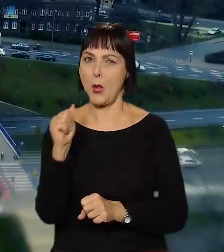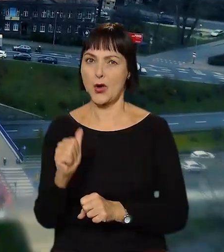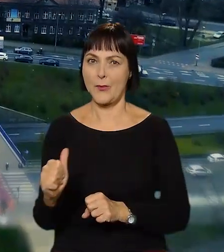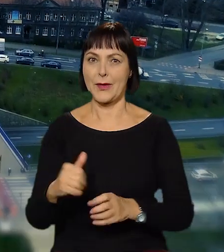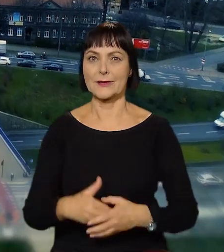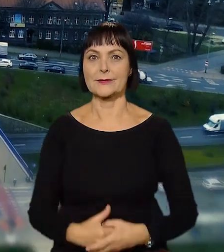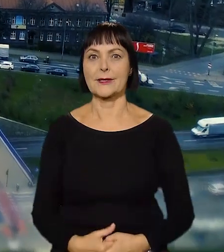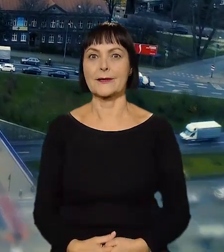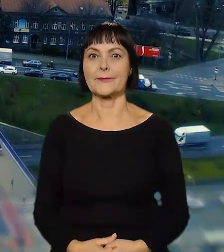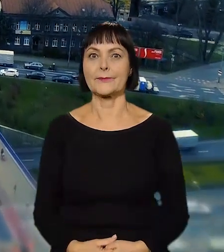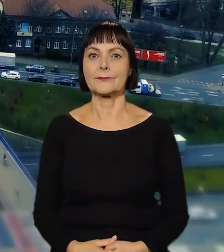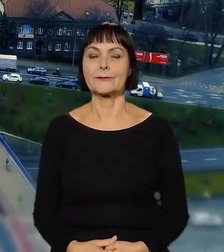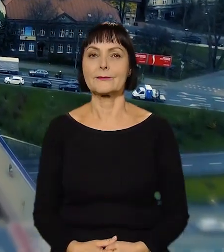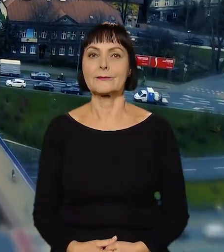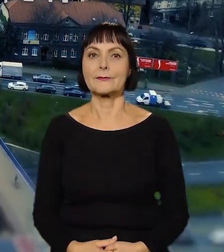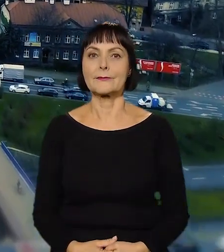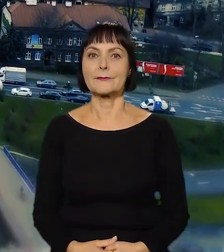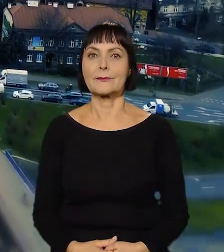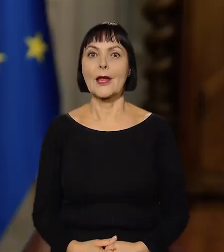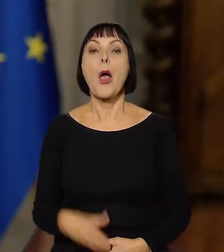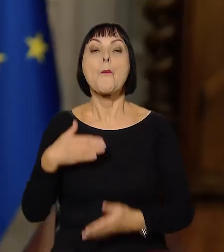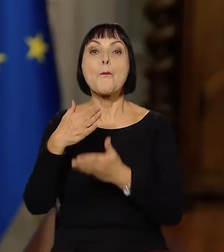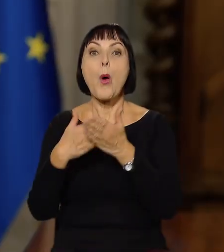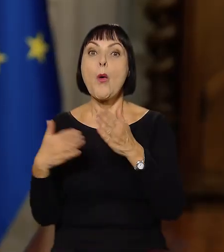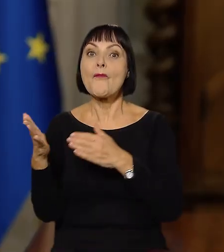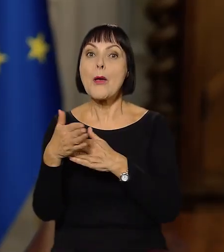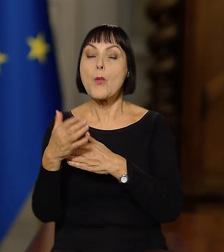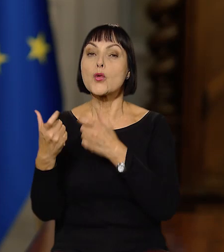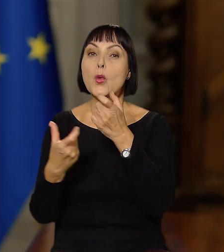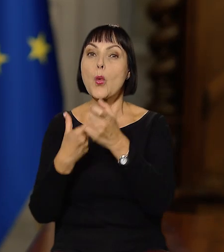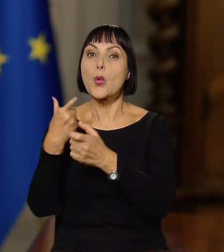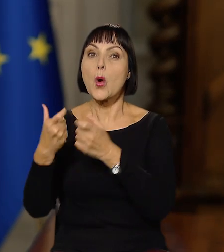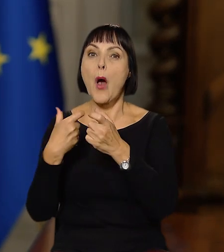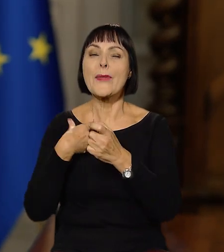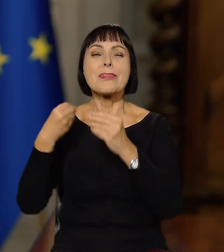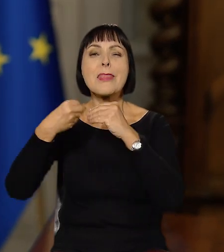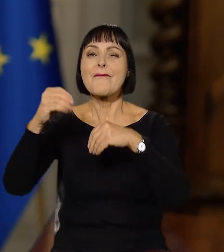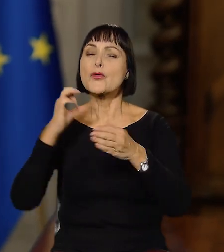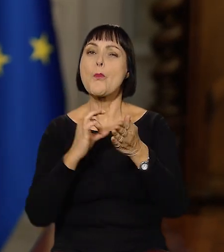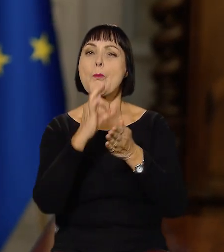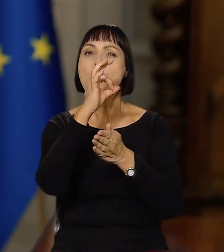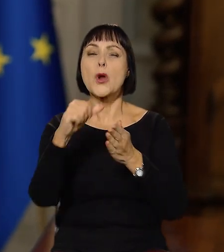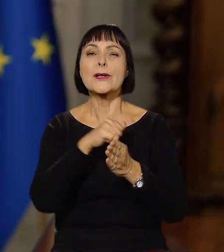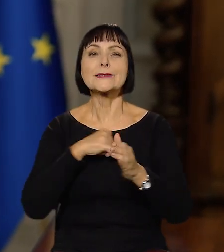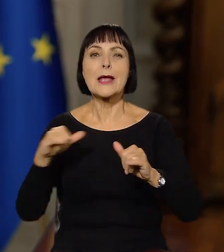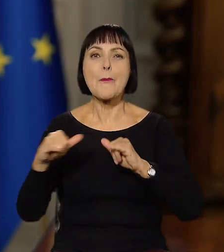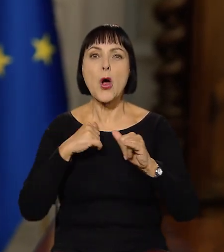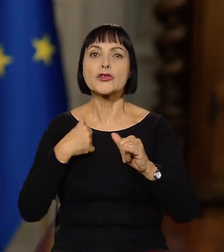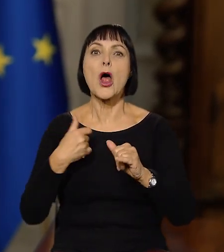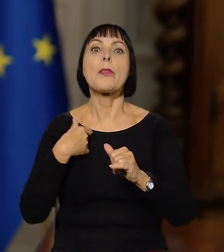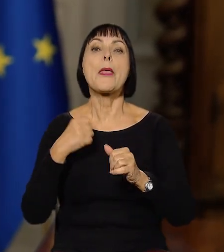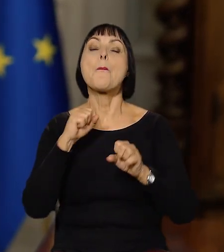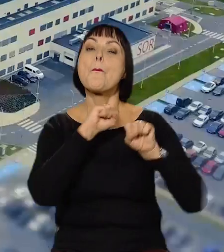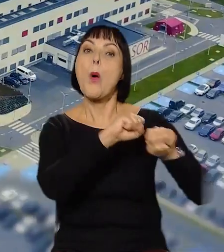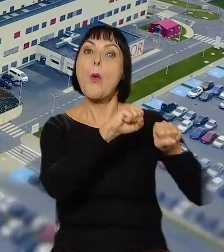Europejskiej. W połowie marca opracowaliśmy największy projekt samorządowy pod nazwą Małopolska